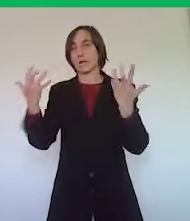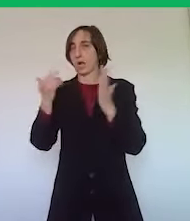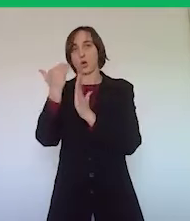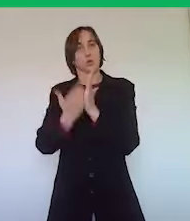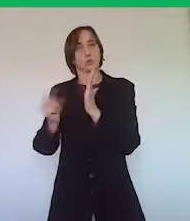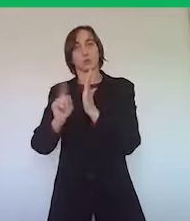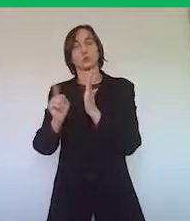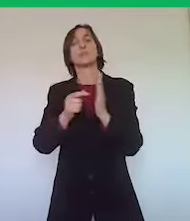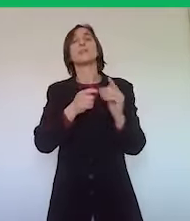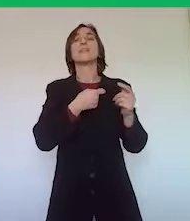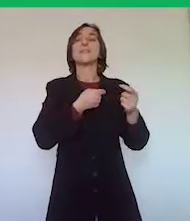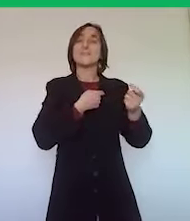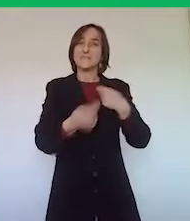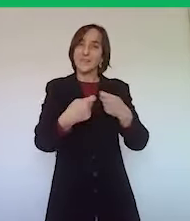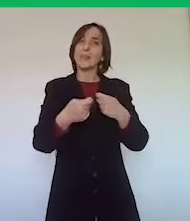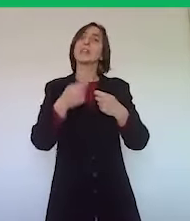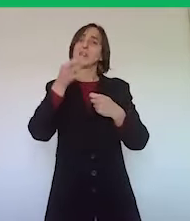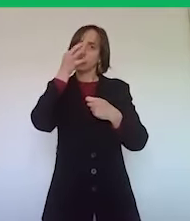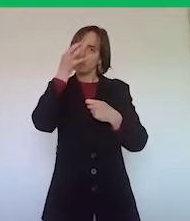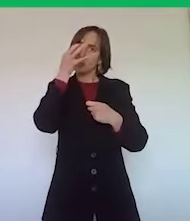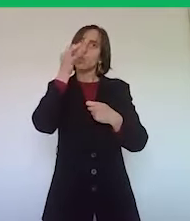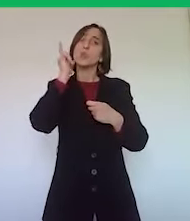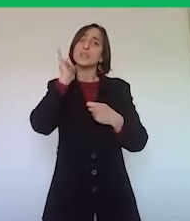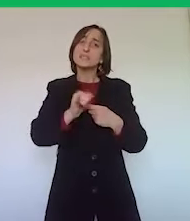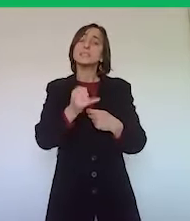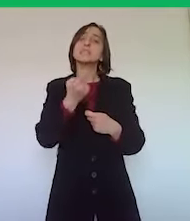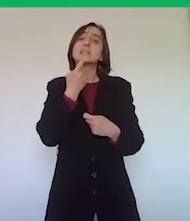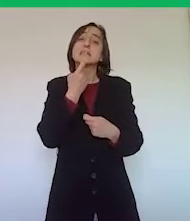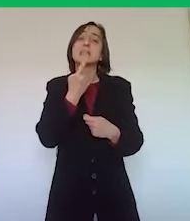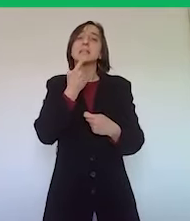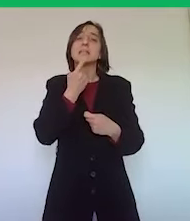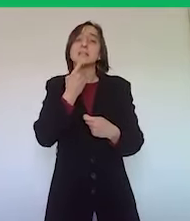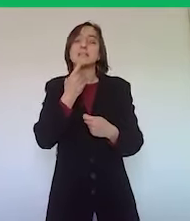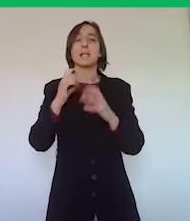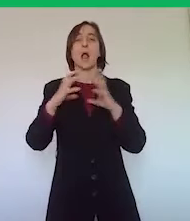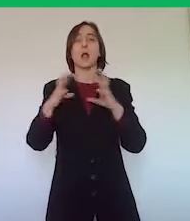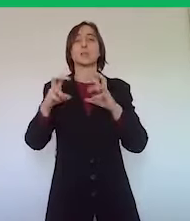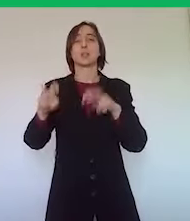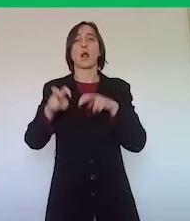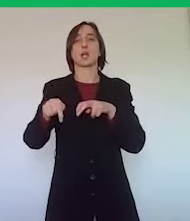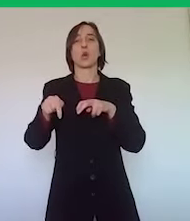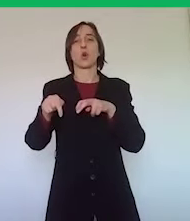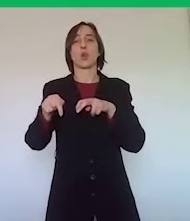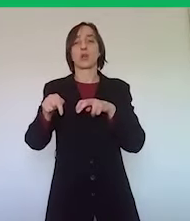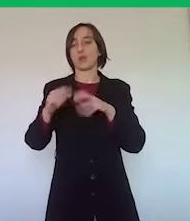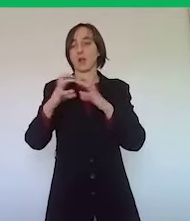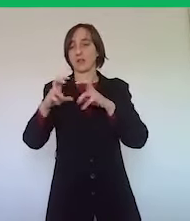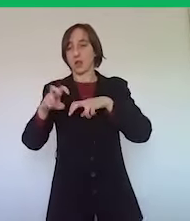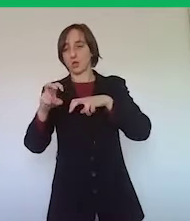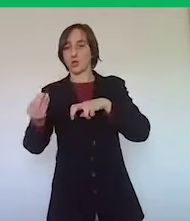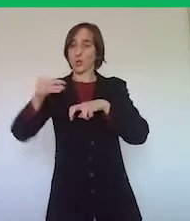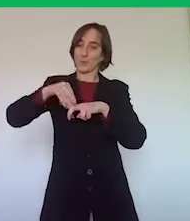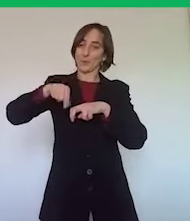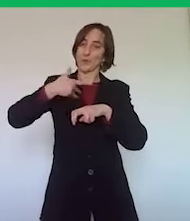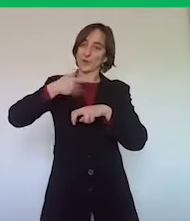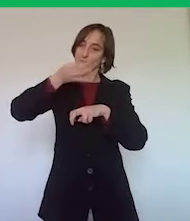di vendita dei fiori è consentita unicamente alle aziende agricole che svolgono anche questo tipo di attività,